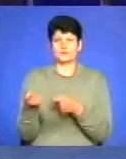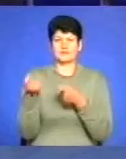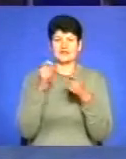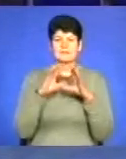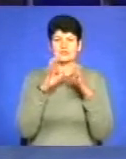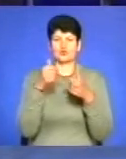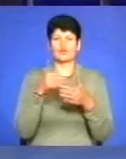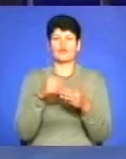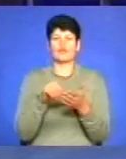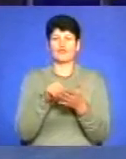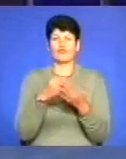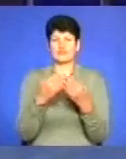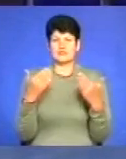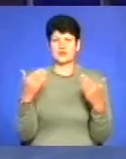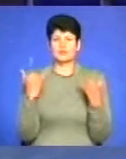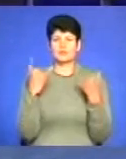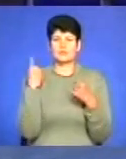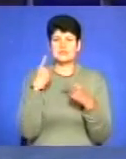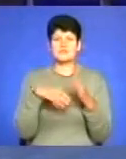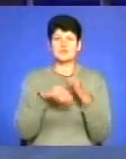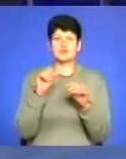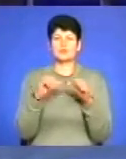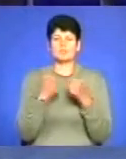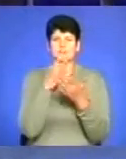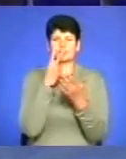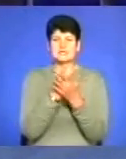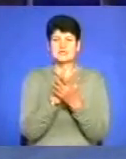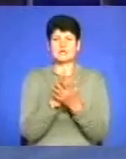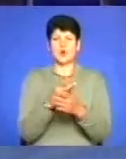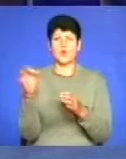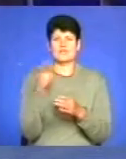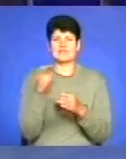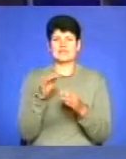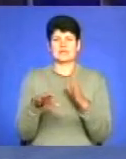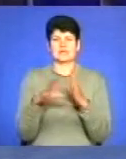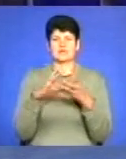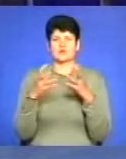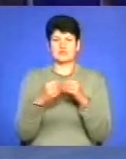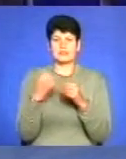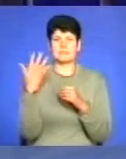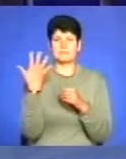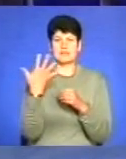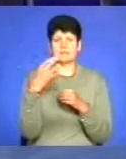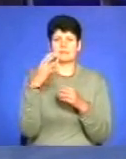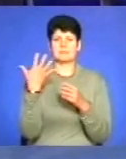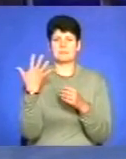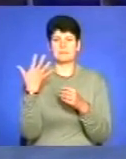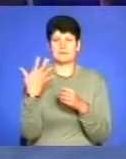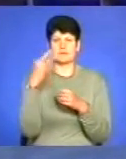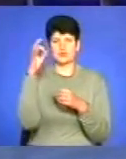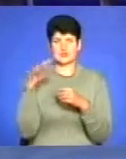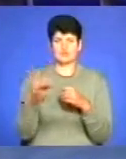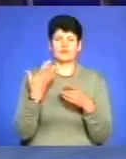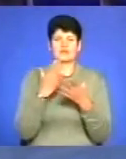Сьогодні обласна виборча комісія оприлюдила офіційні результати виборів до Тернопільської обласної ради. 5% бар'єр подолали 8 політичних партій.